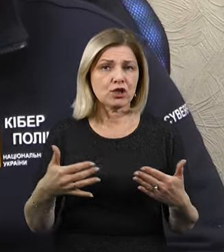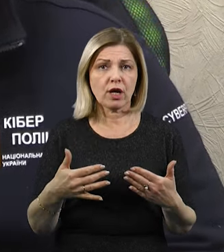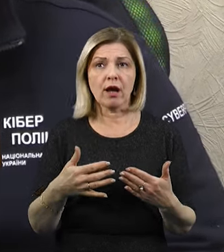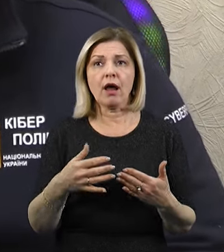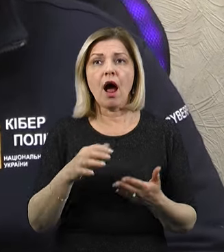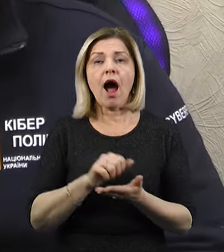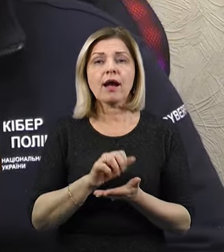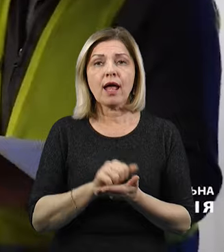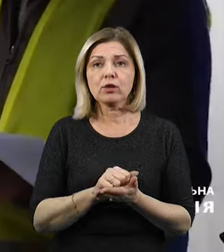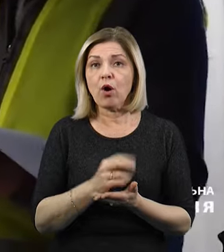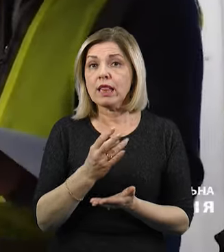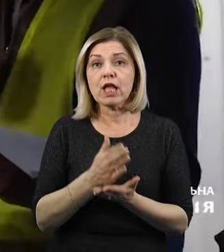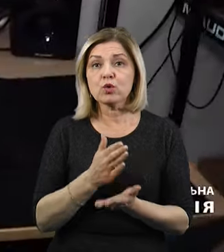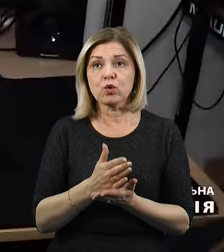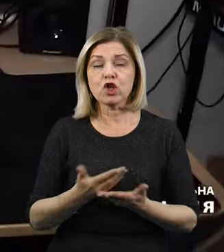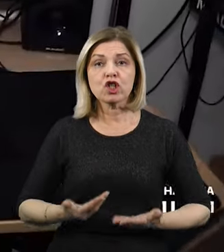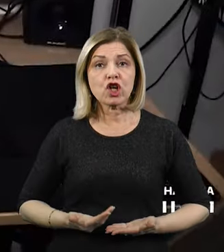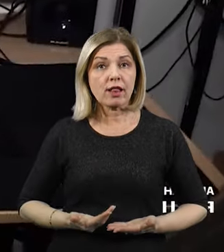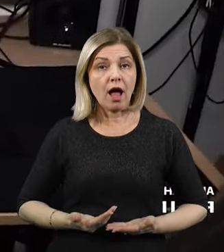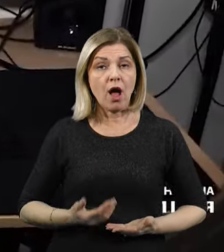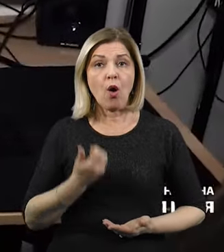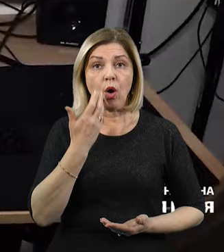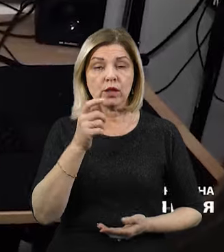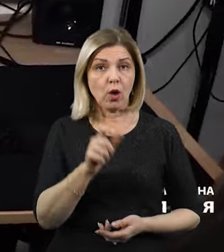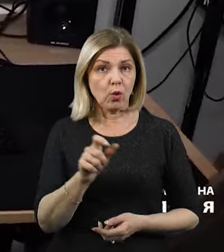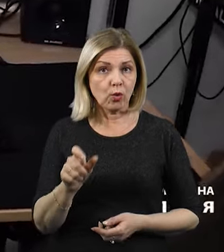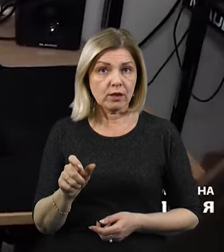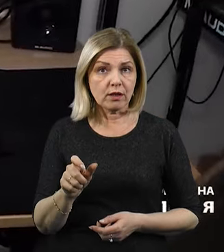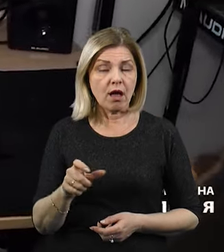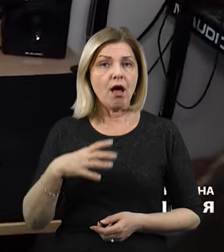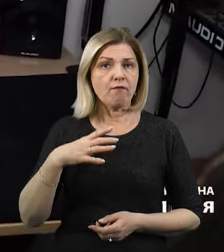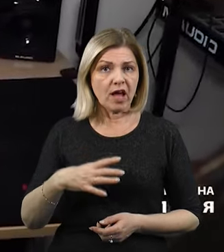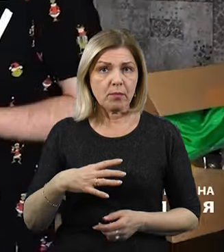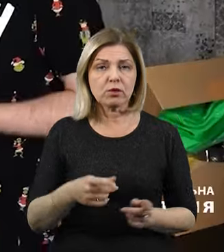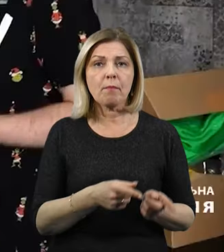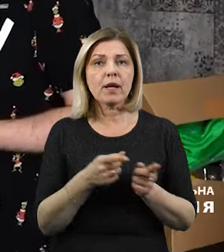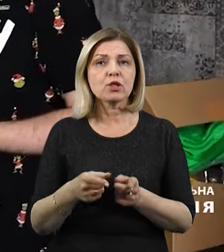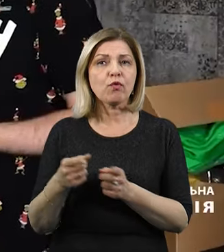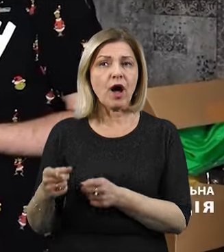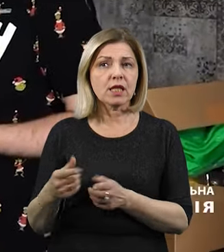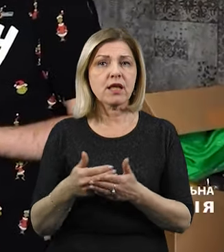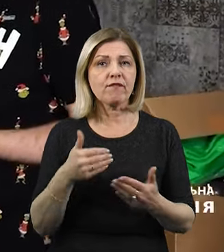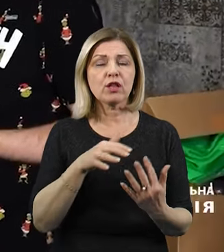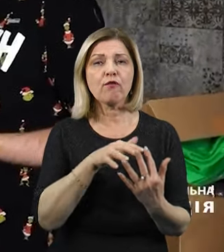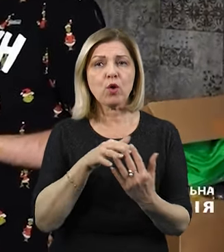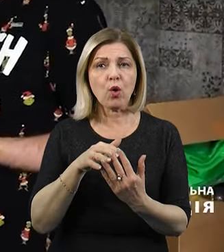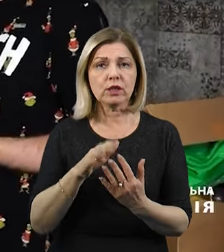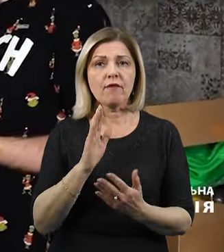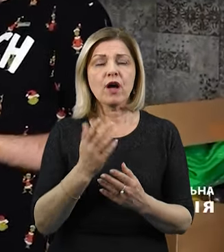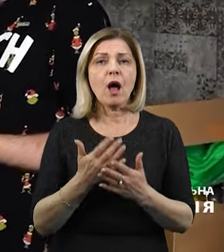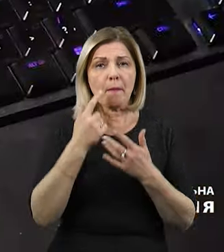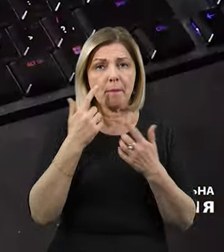Оренда неіснуючого житла, коли люди вимушено пересувалися від лінії фронту, більш безпечніші